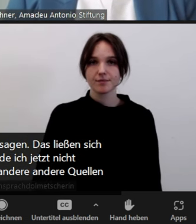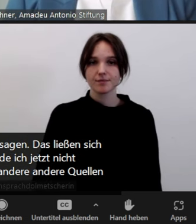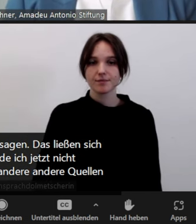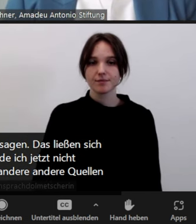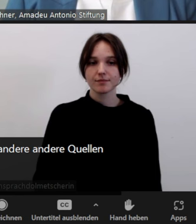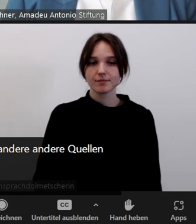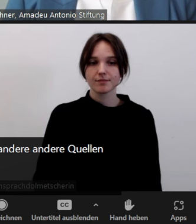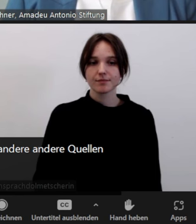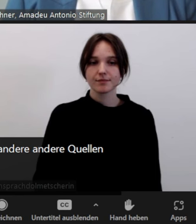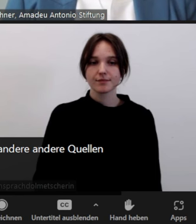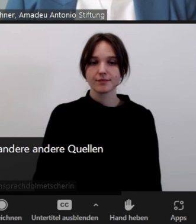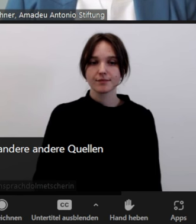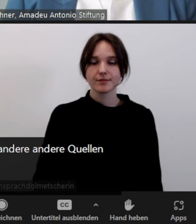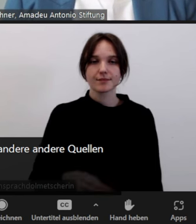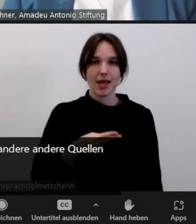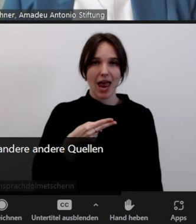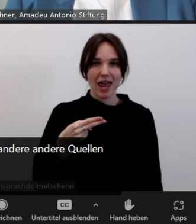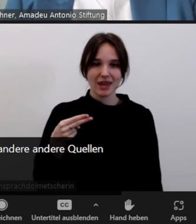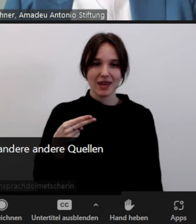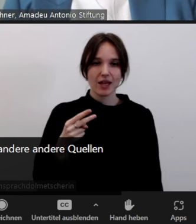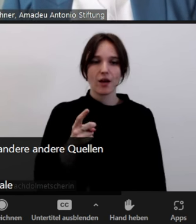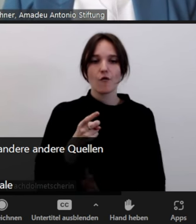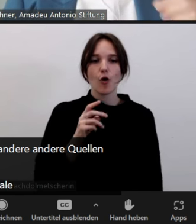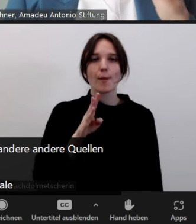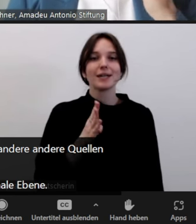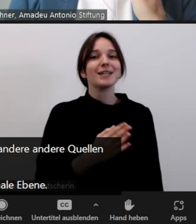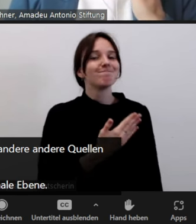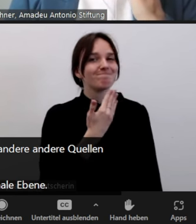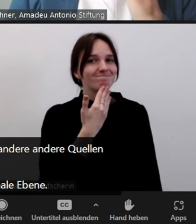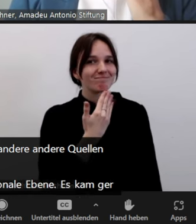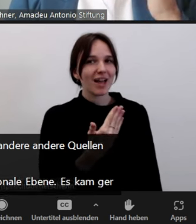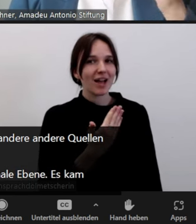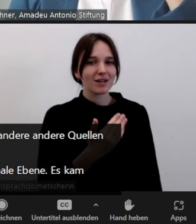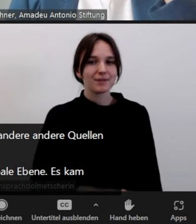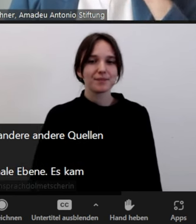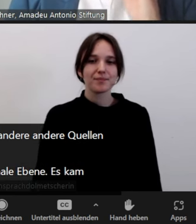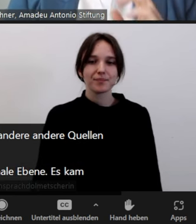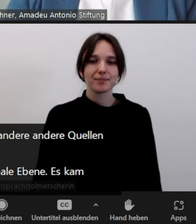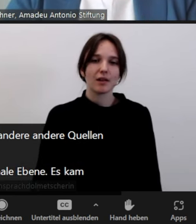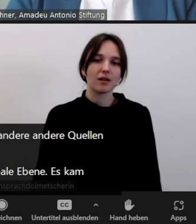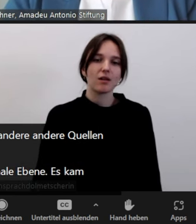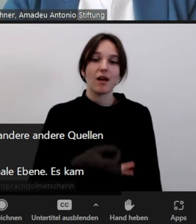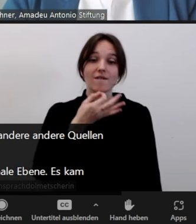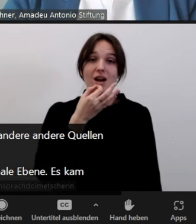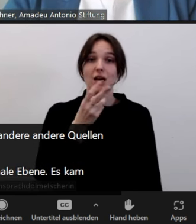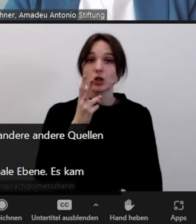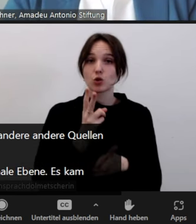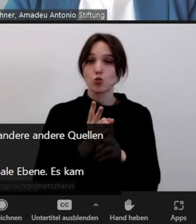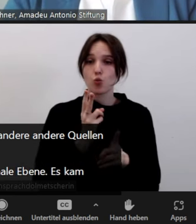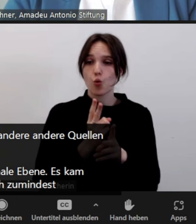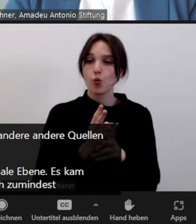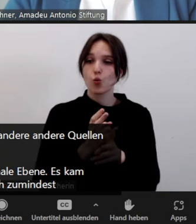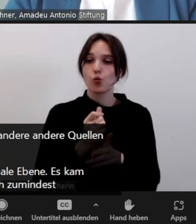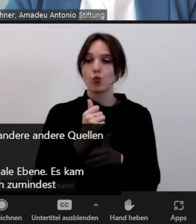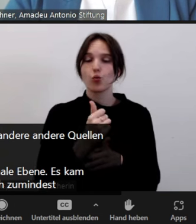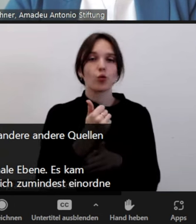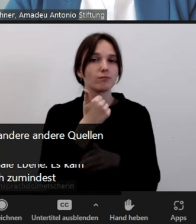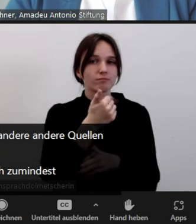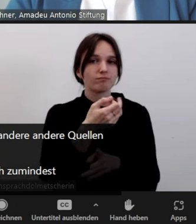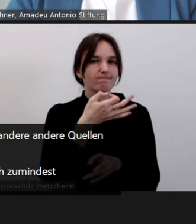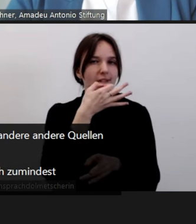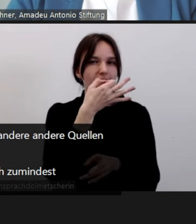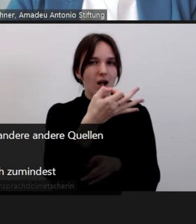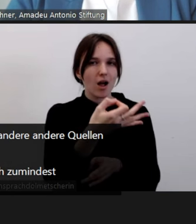Ja, danke auch für diesen Blick auf die internationale Ebene. kam gerade noch im Fragentool auch dazu, würde ich zumindest einordnen, noch die